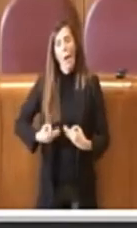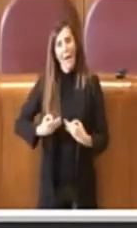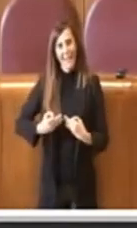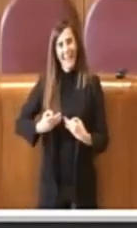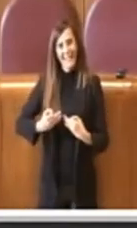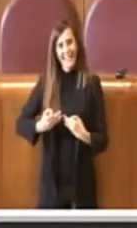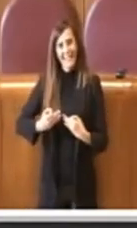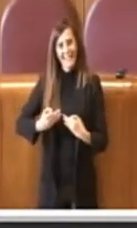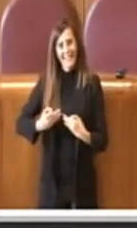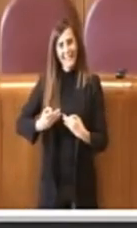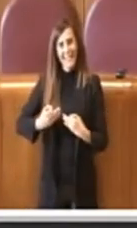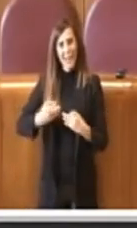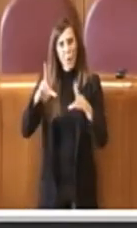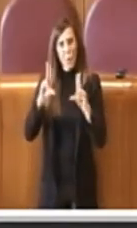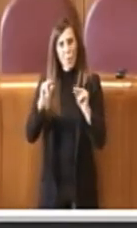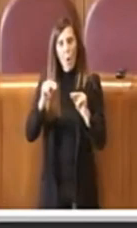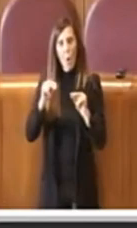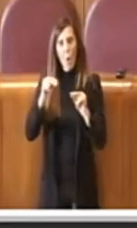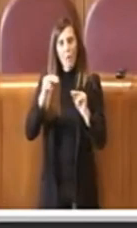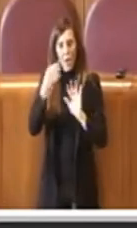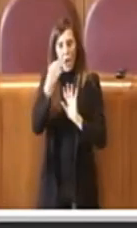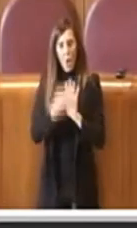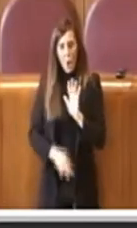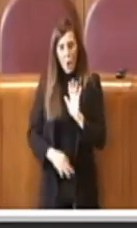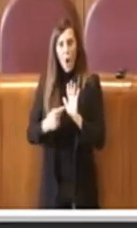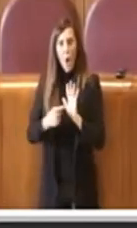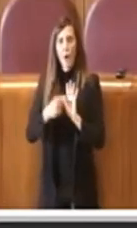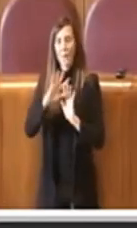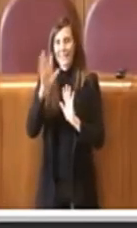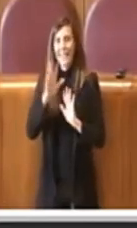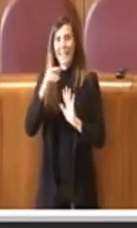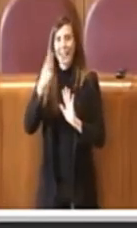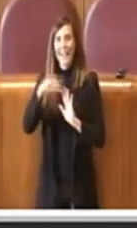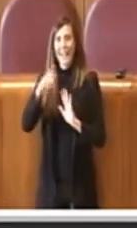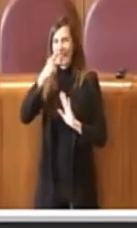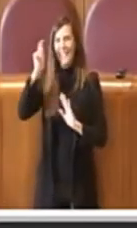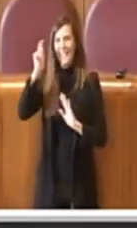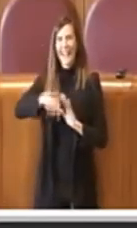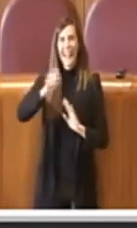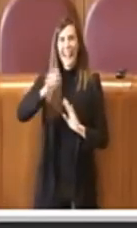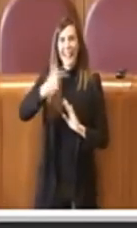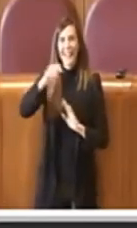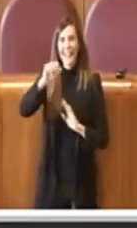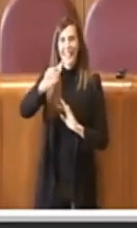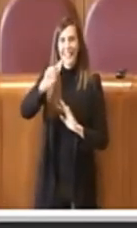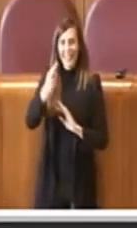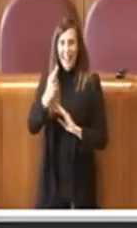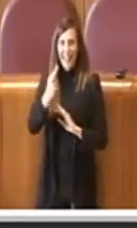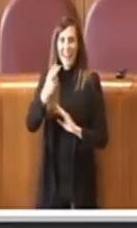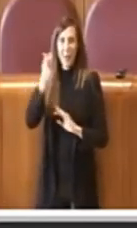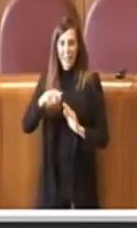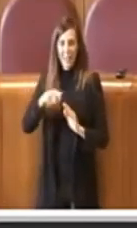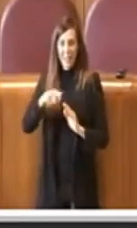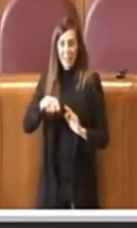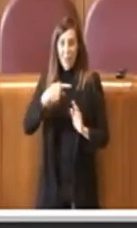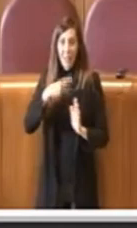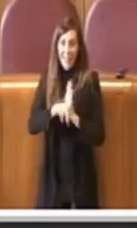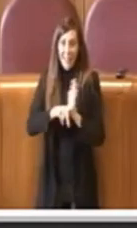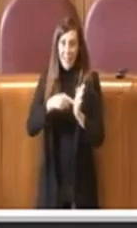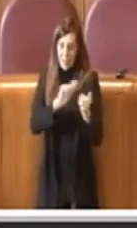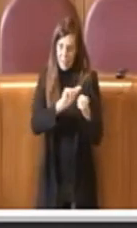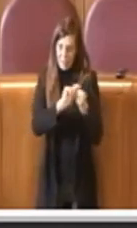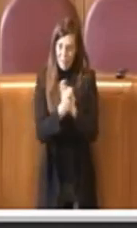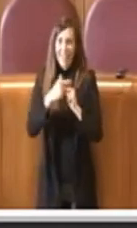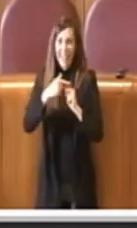nuove norme, anche per esempio a sentenze del TAR che sono intervenute nel frattempo, perché, ricordiamolo, la delibera che andiamo a modificare è del